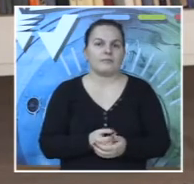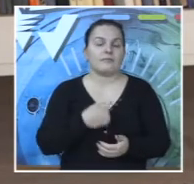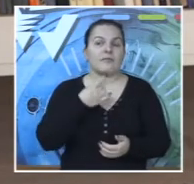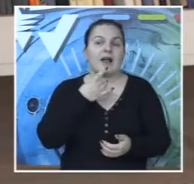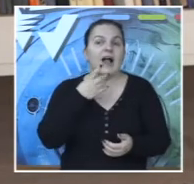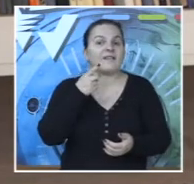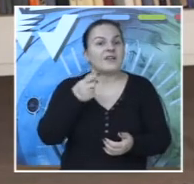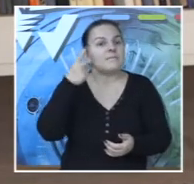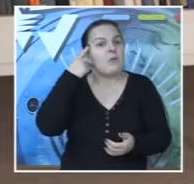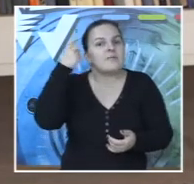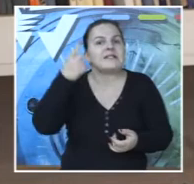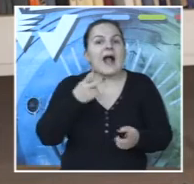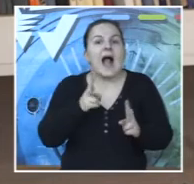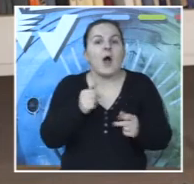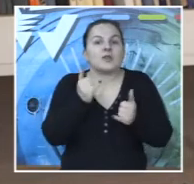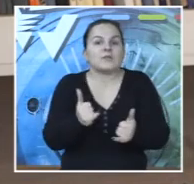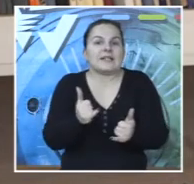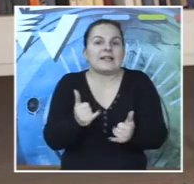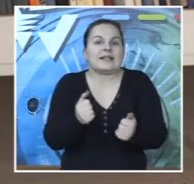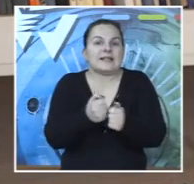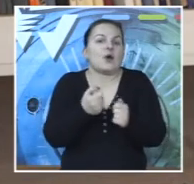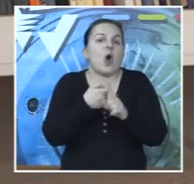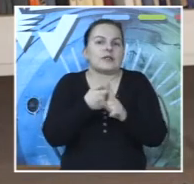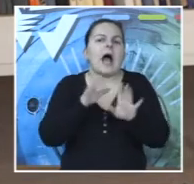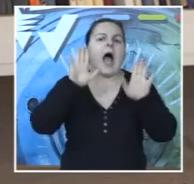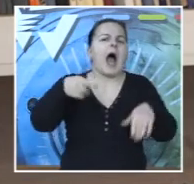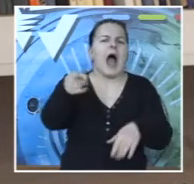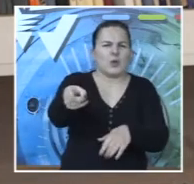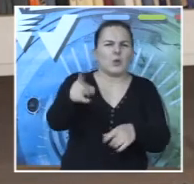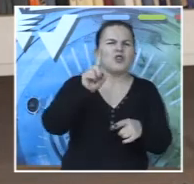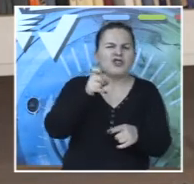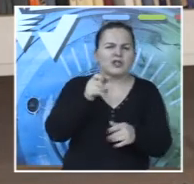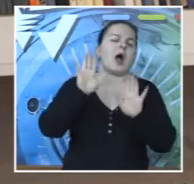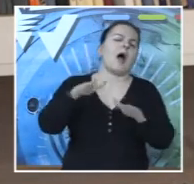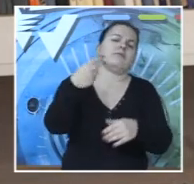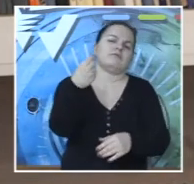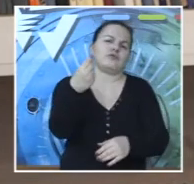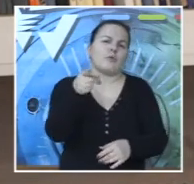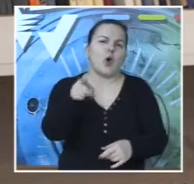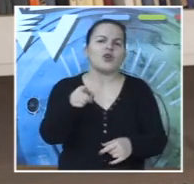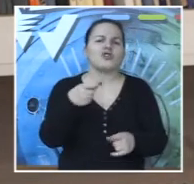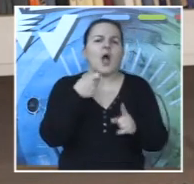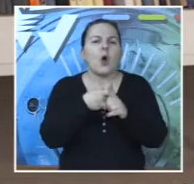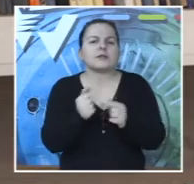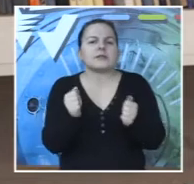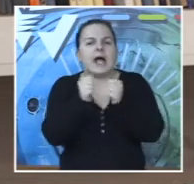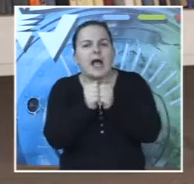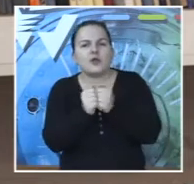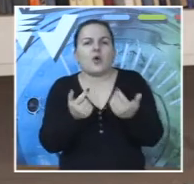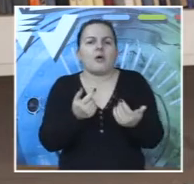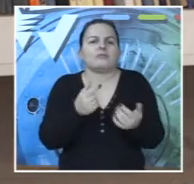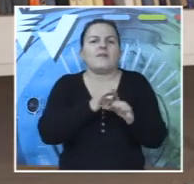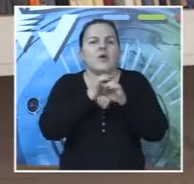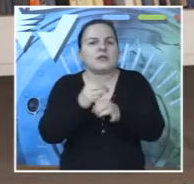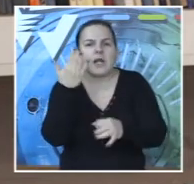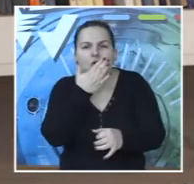koji su onako, kad vi pomislite, pa kako ćemo sad sa Kostom, a da tu su Čirići, ok, da, oni su tu, oni će Kostu animirati,